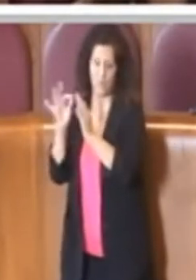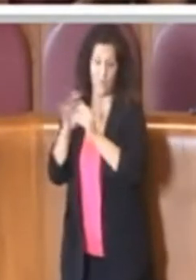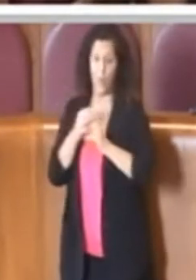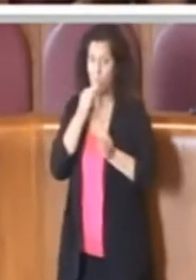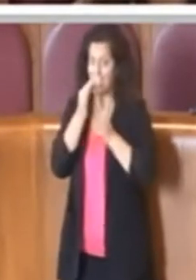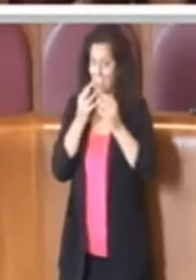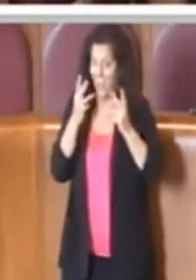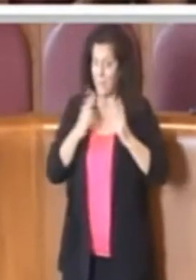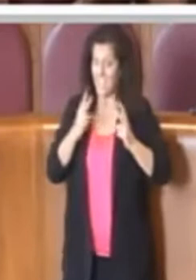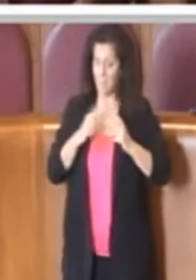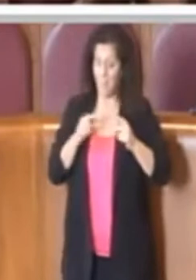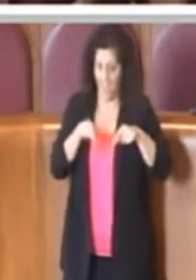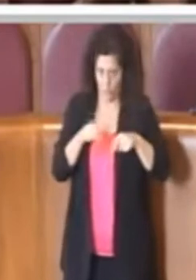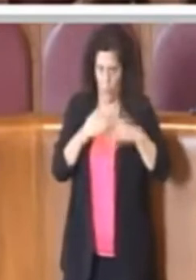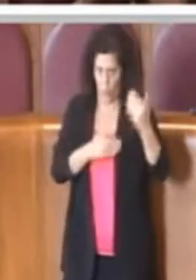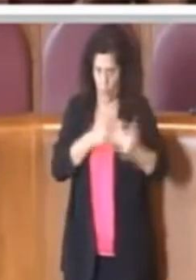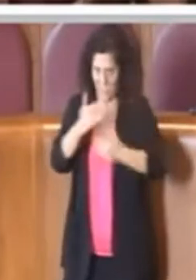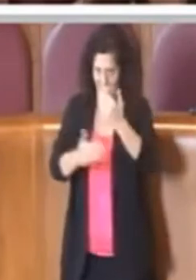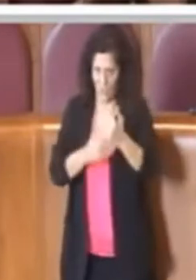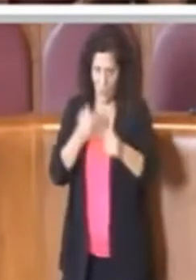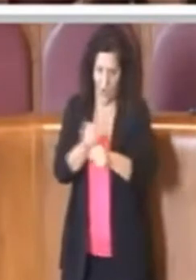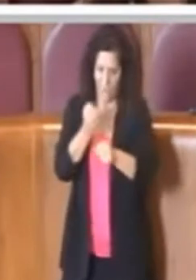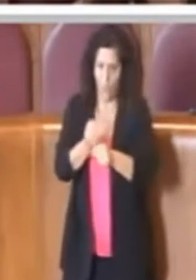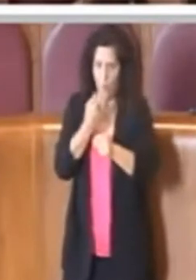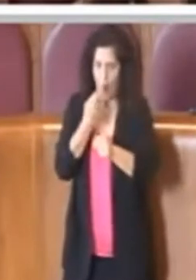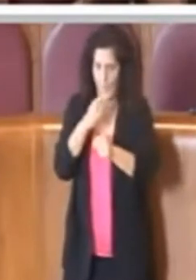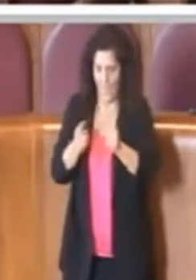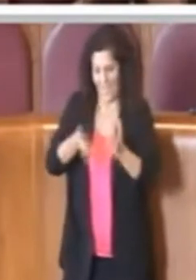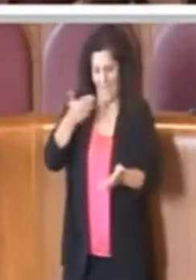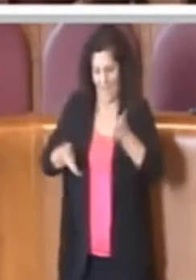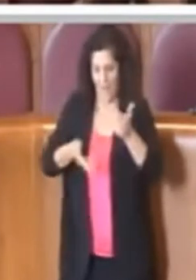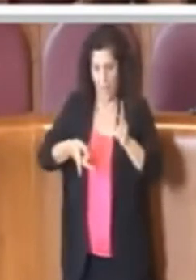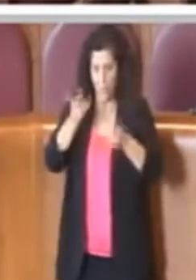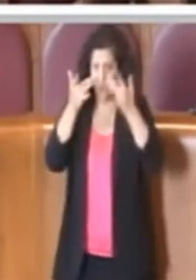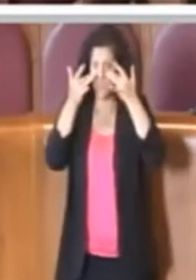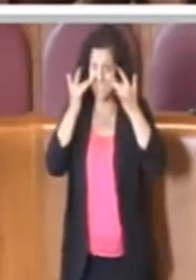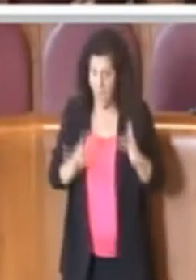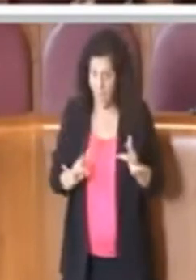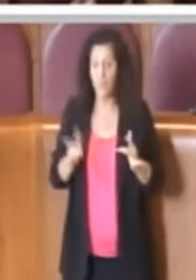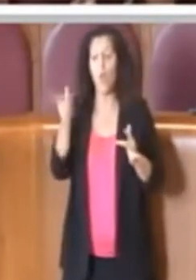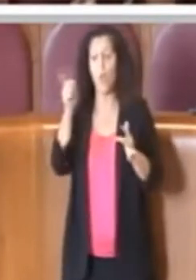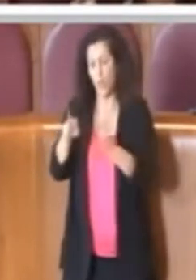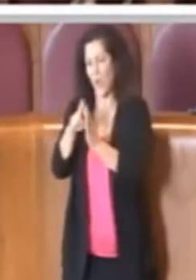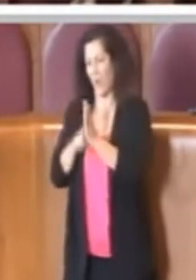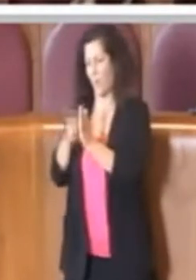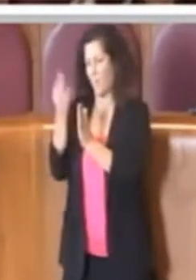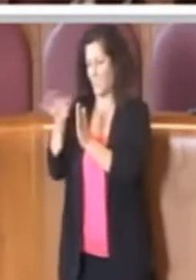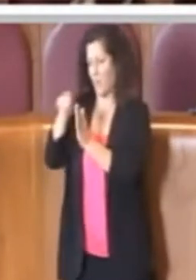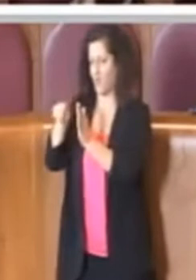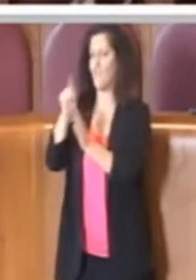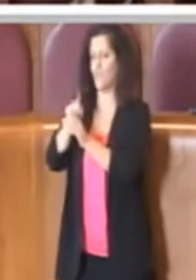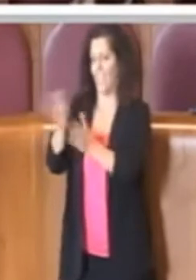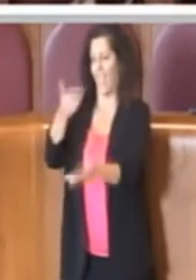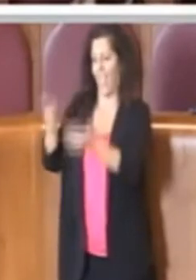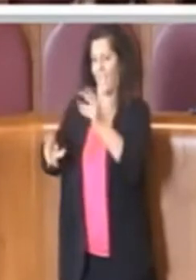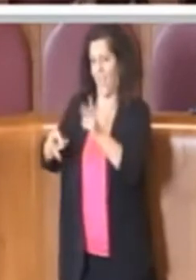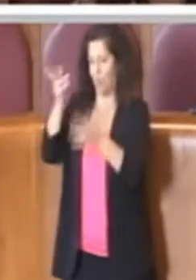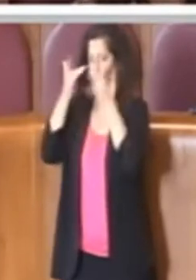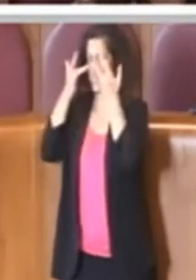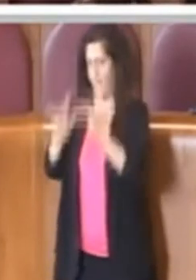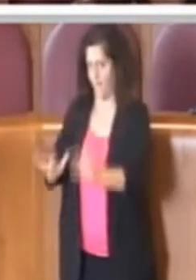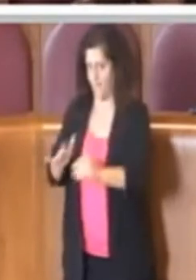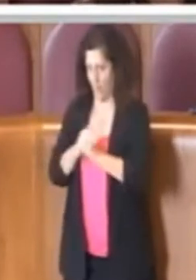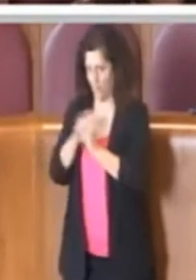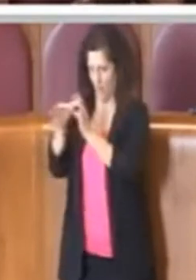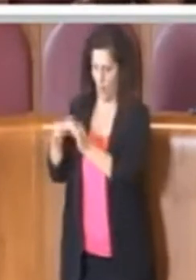semplificazione anche altri regolamenti specifici vengano ritoccati in funzione di quello che è enunciato in questo regolamento generale per andare magari